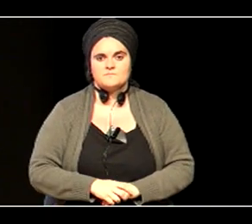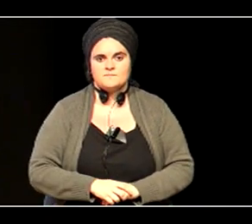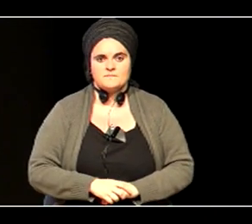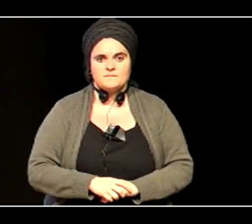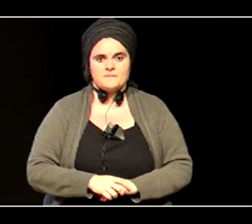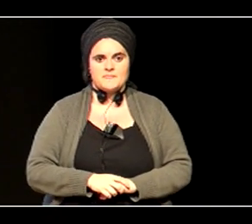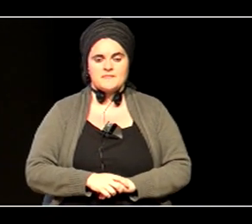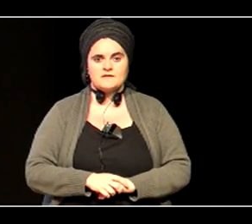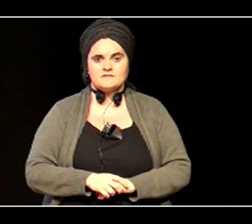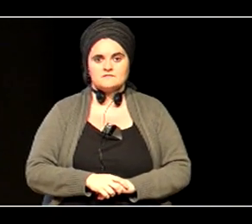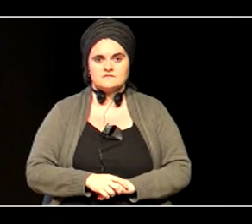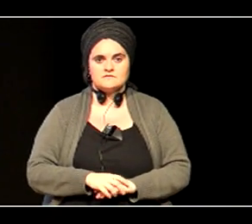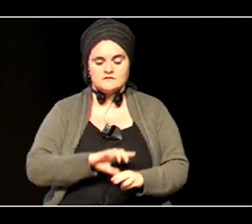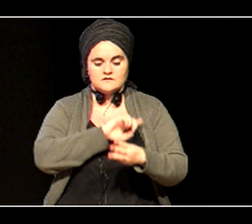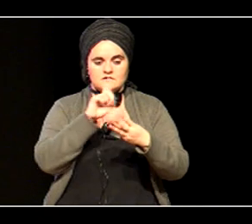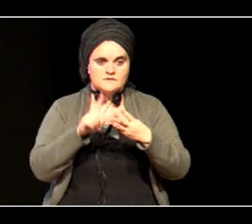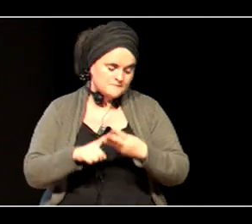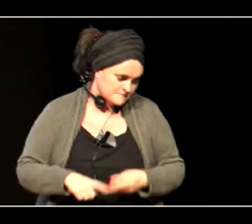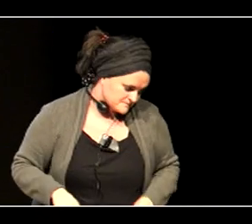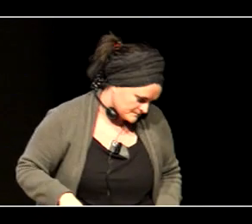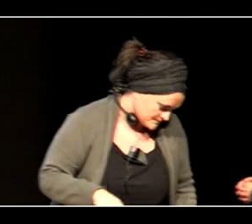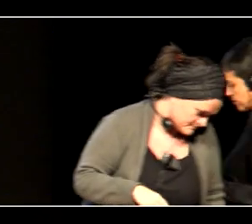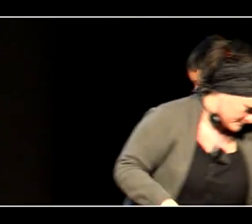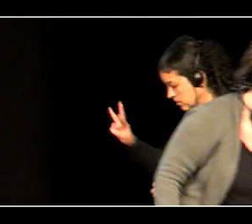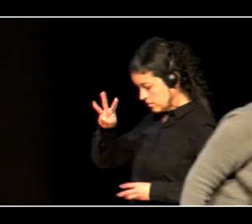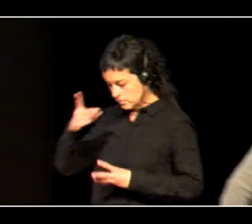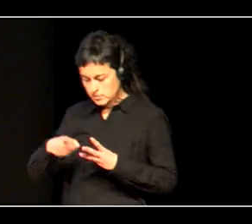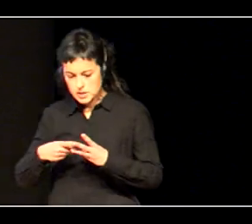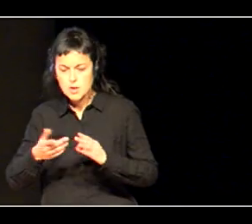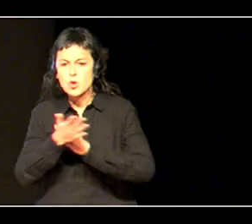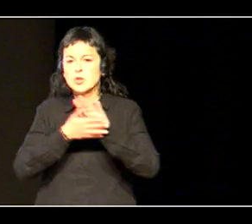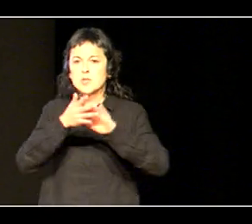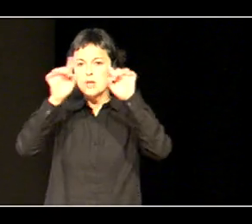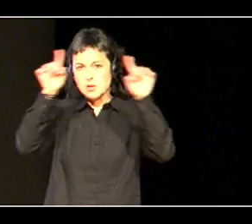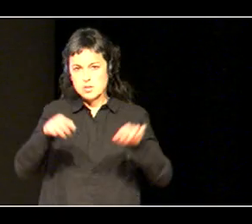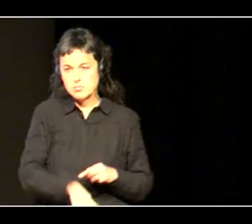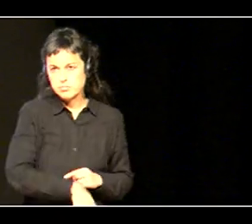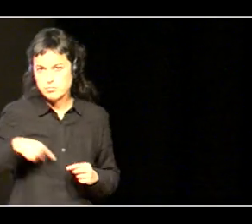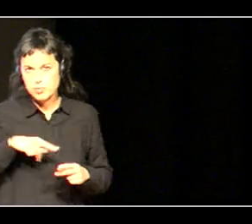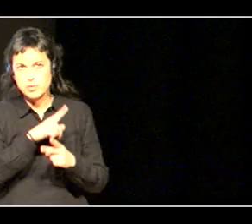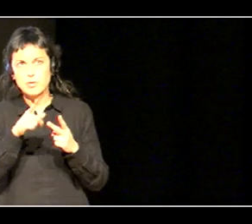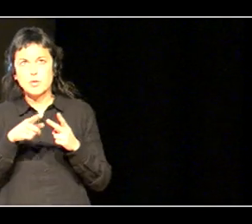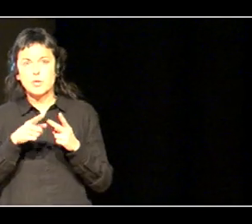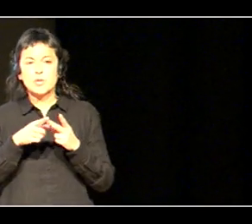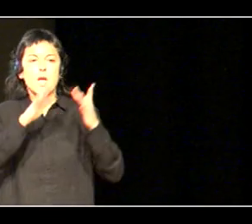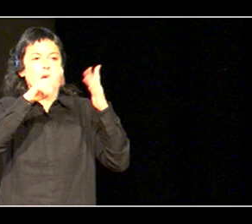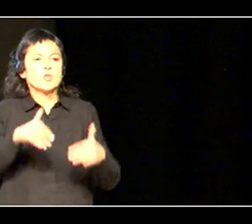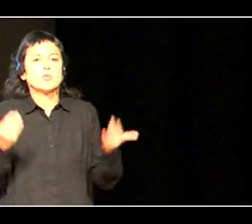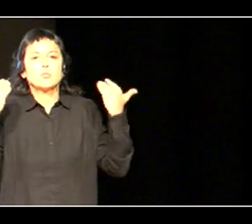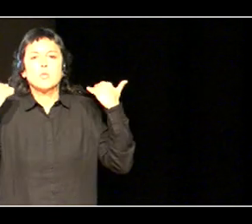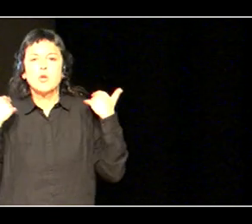irugarren elburua itsegin dugu marko rokorraz itsegin dugu administrazioaren zereginetaz